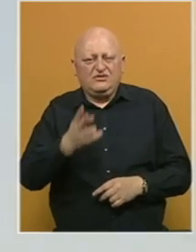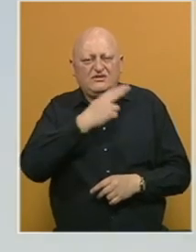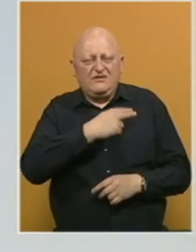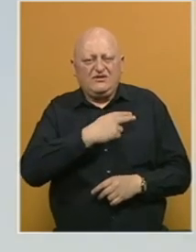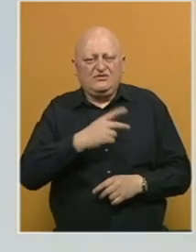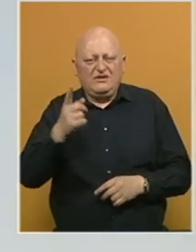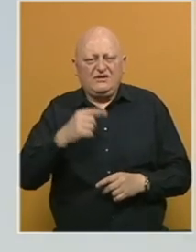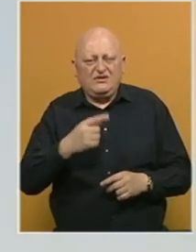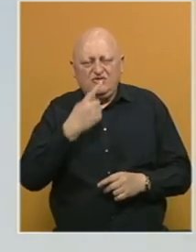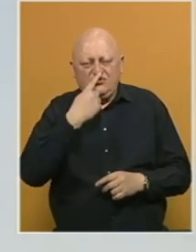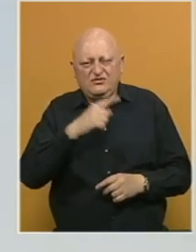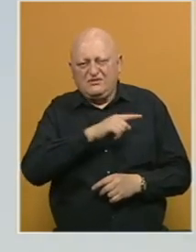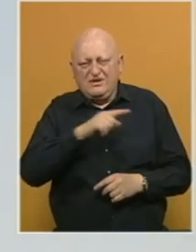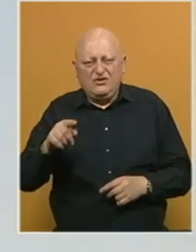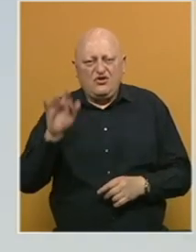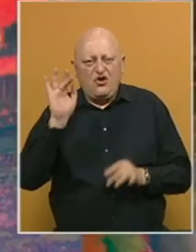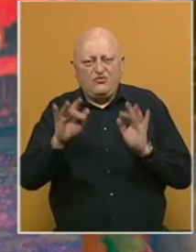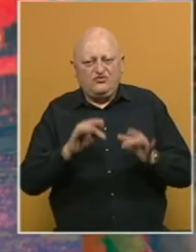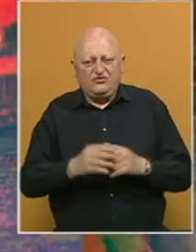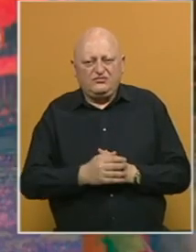vlasti. Iz Kremlja negiraju optužbe.